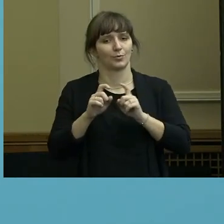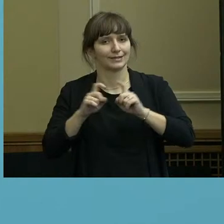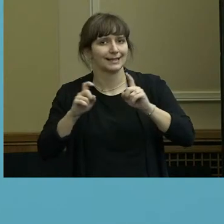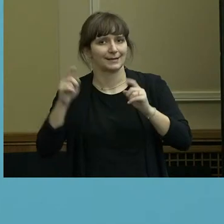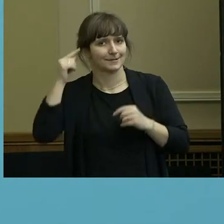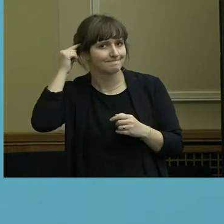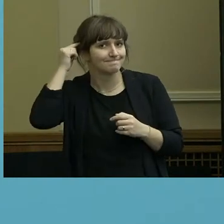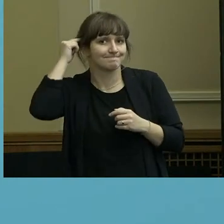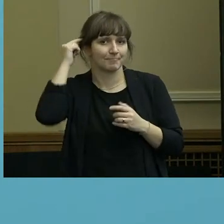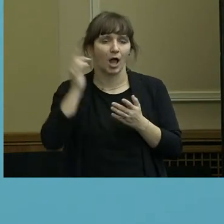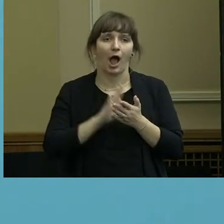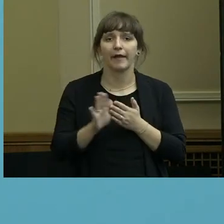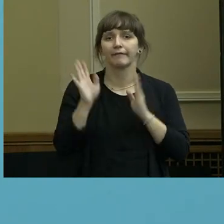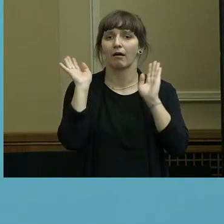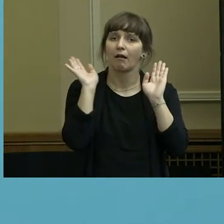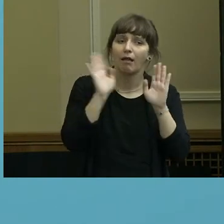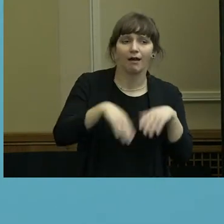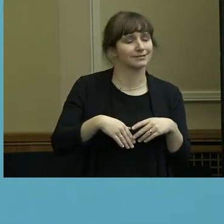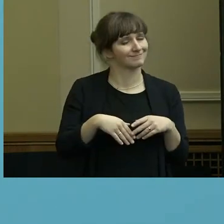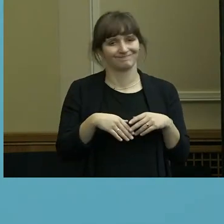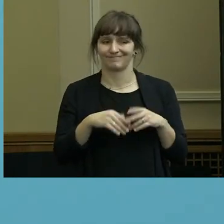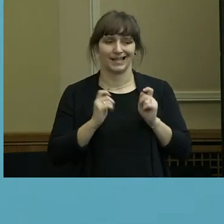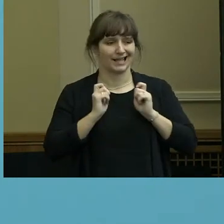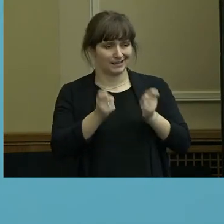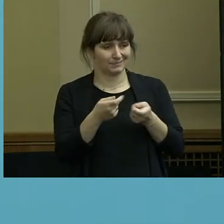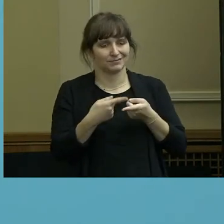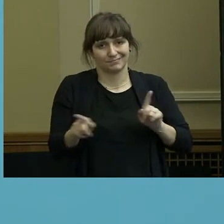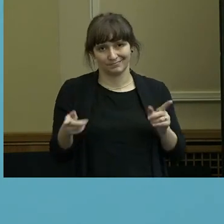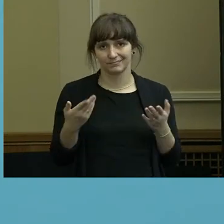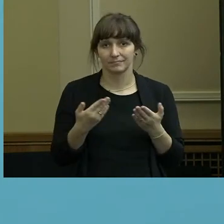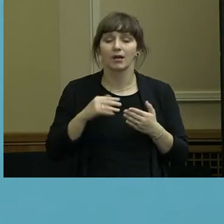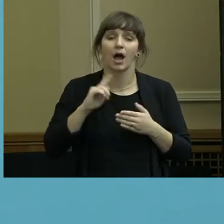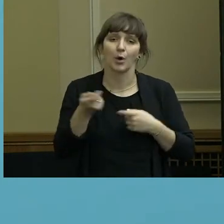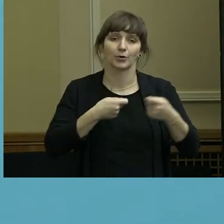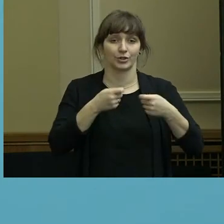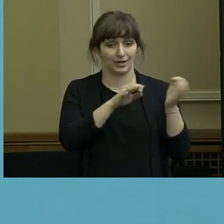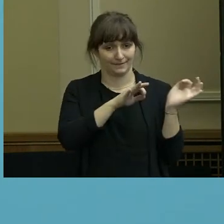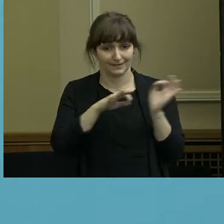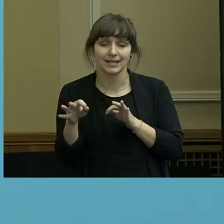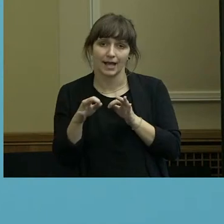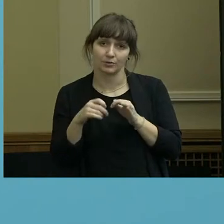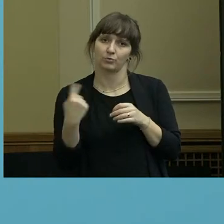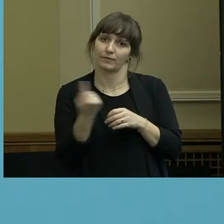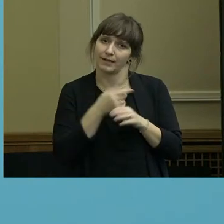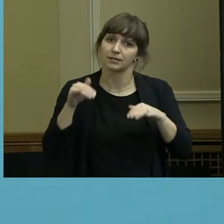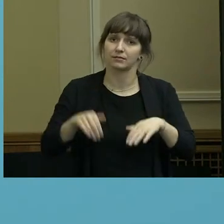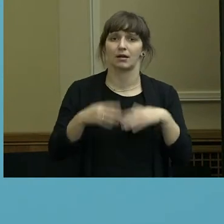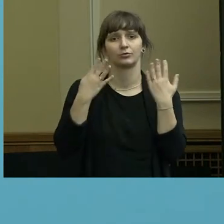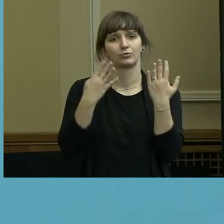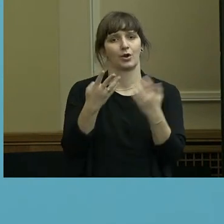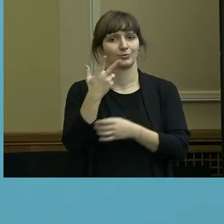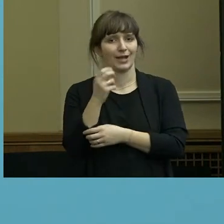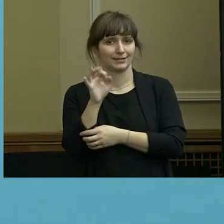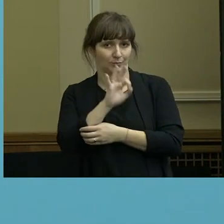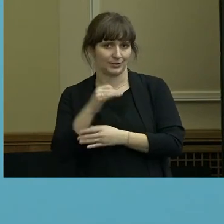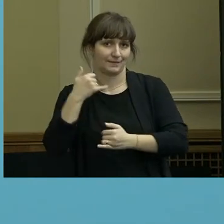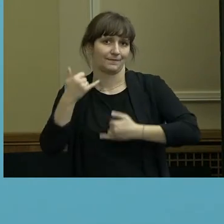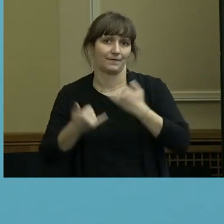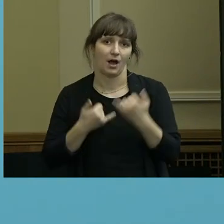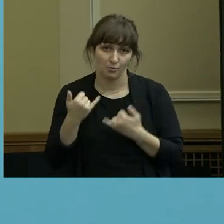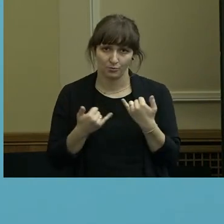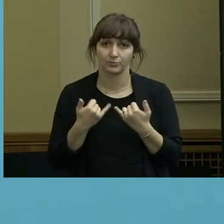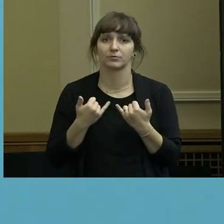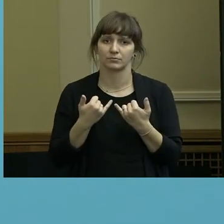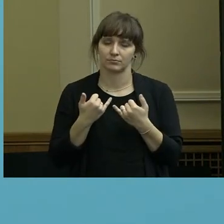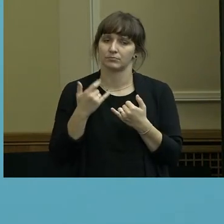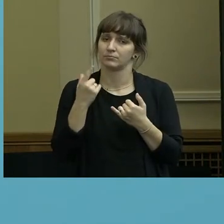geachtet wird oder nicht geachtet wird. Und auch bei den Geschäftsleitungen haben wir mit knapp 39 Prozent ein sehr